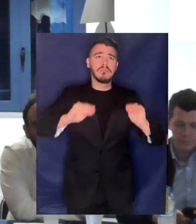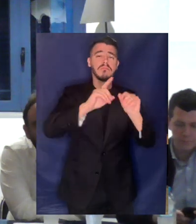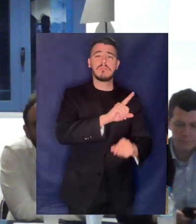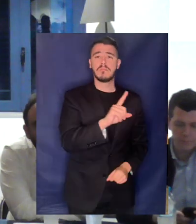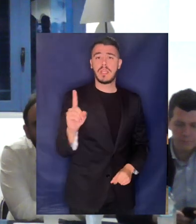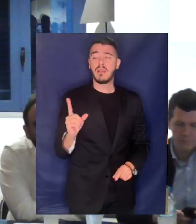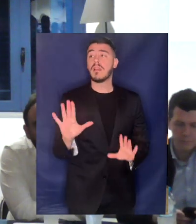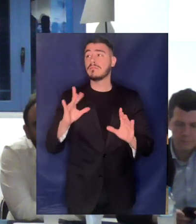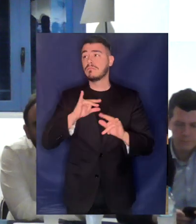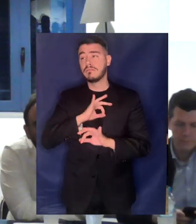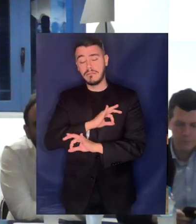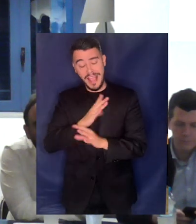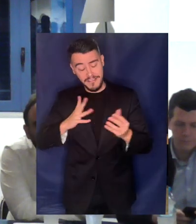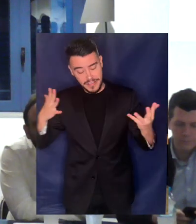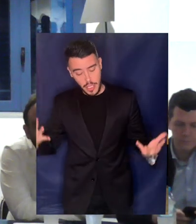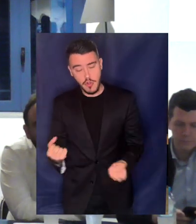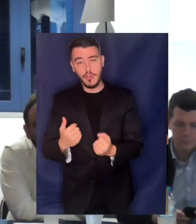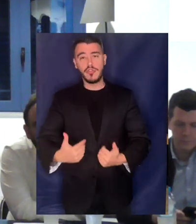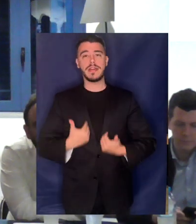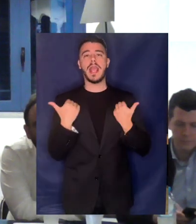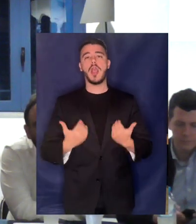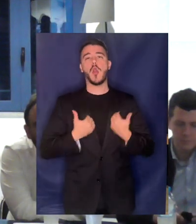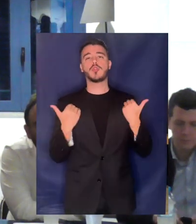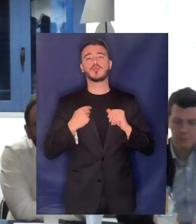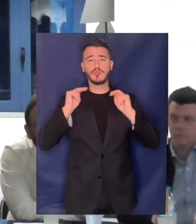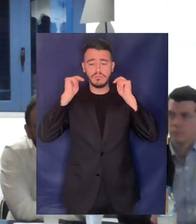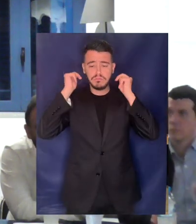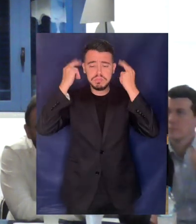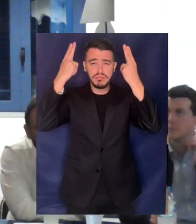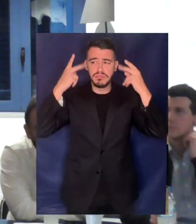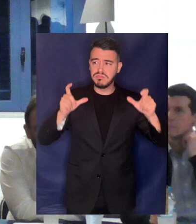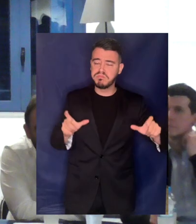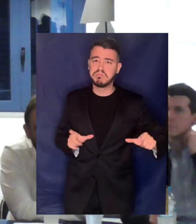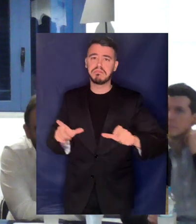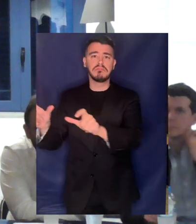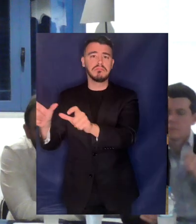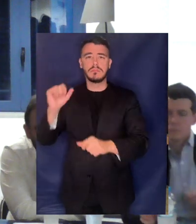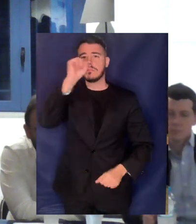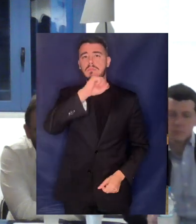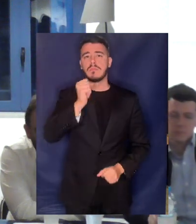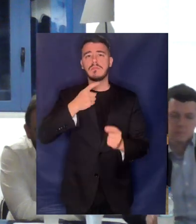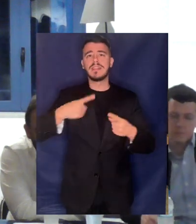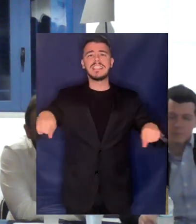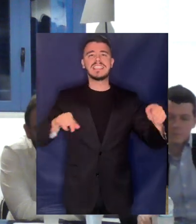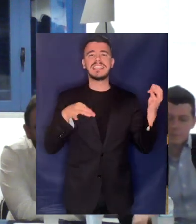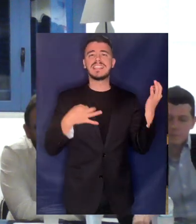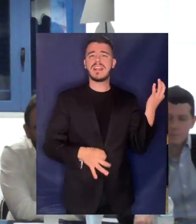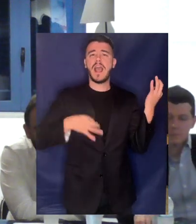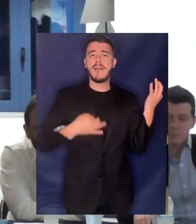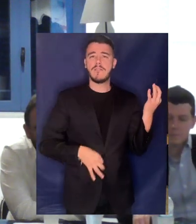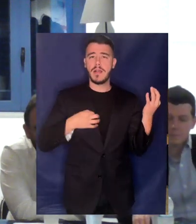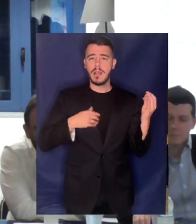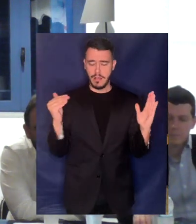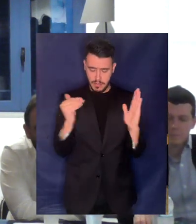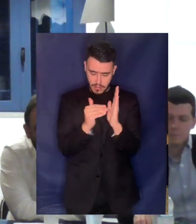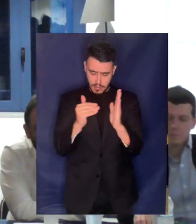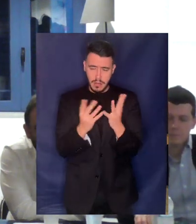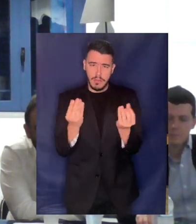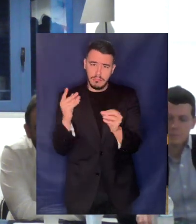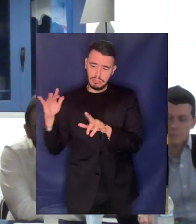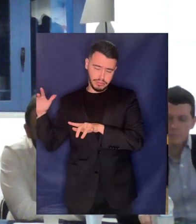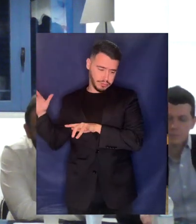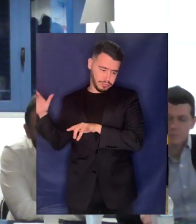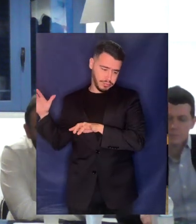αντιστέκεται πάνηκε, αποτυπώθηκε στη μεγάλη συναυλία στη Θεσσαλονίκη με χιλιάδες πολίτες